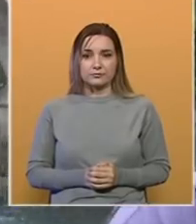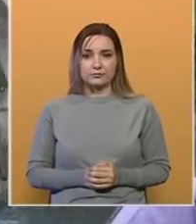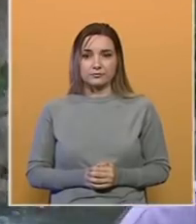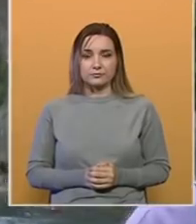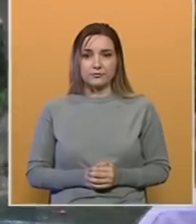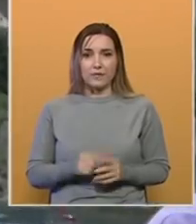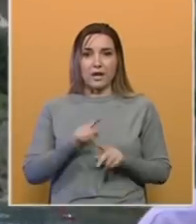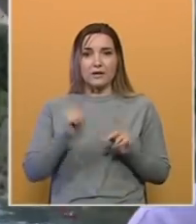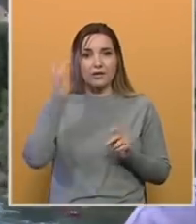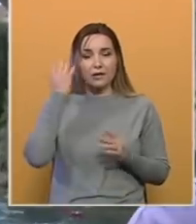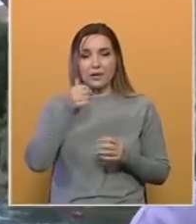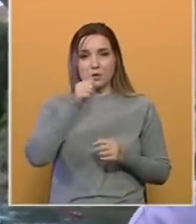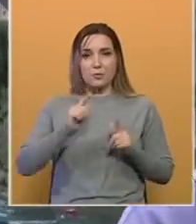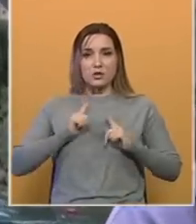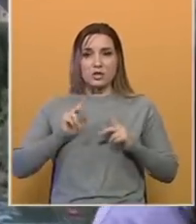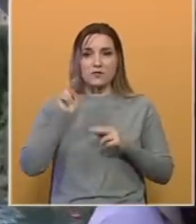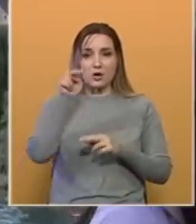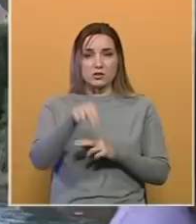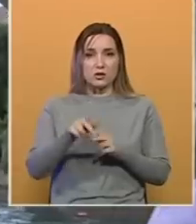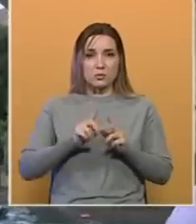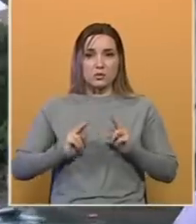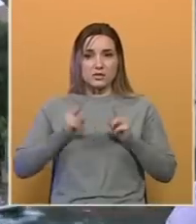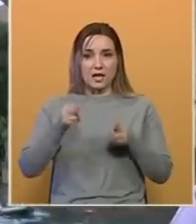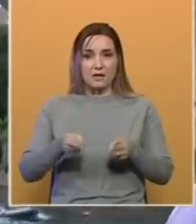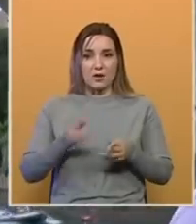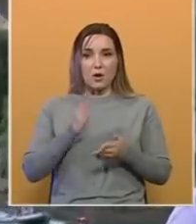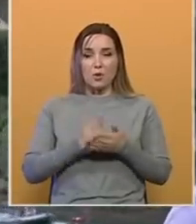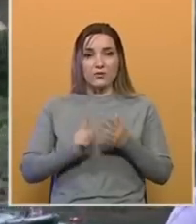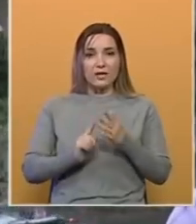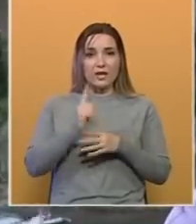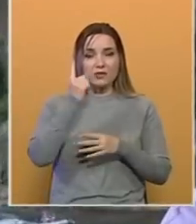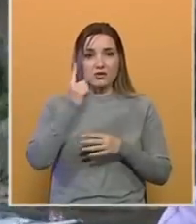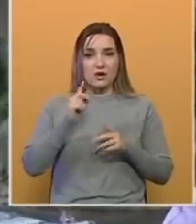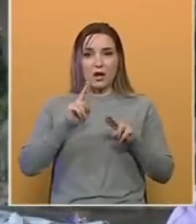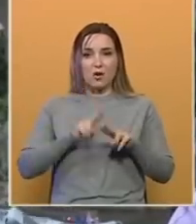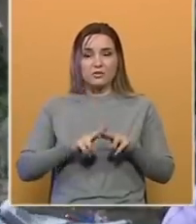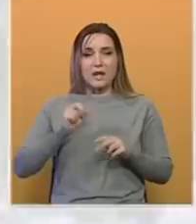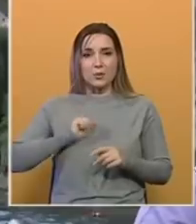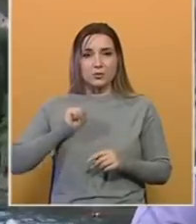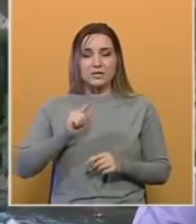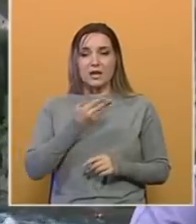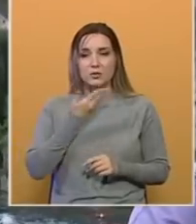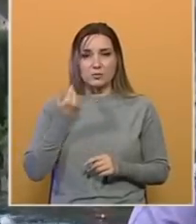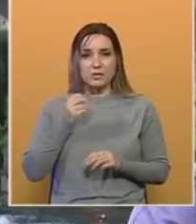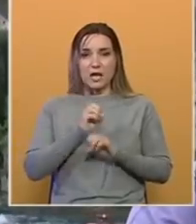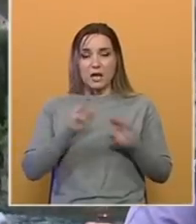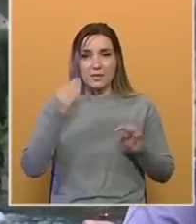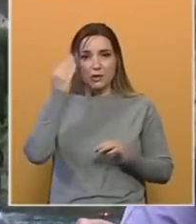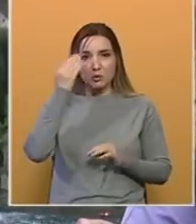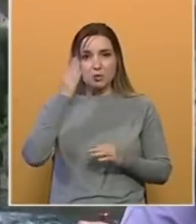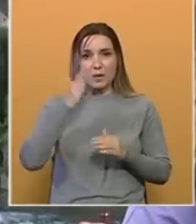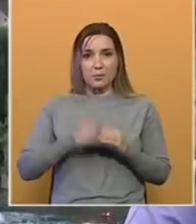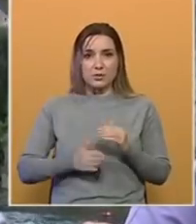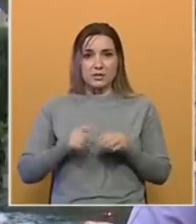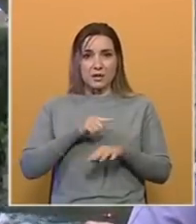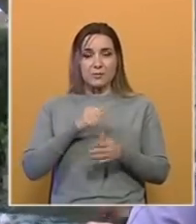Nikad ne znam što bih očekivao od skokova u Mostaru. Ljestvica je uvijek visoka, ostajem ustrajan i uspio sam. Bez sumnje, posljednja